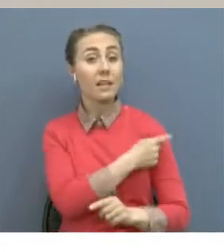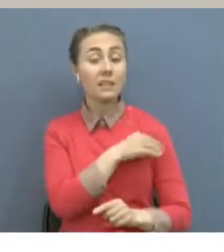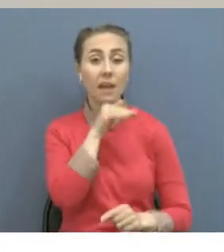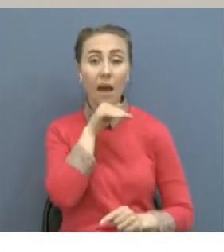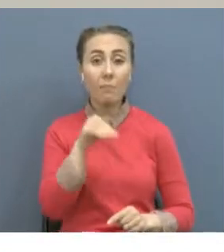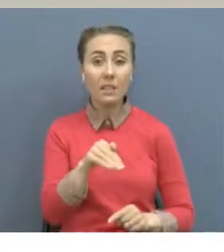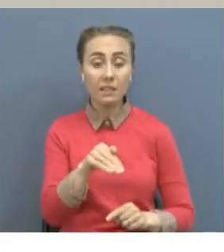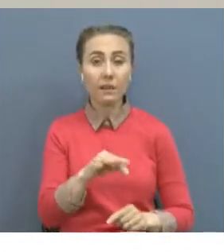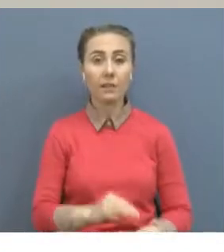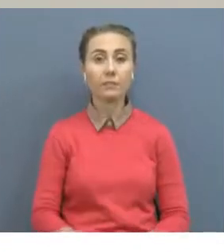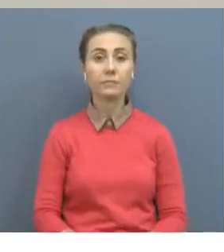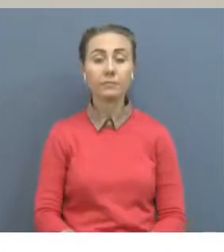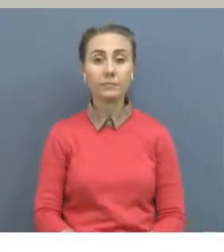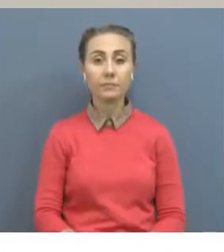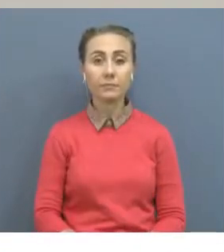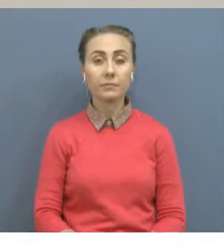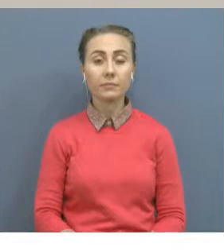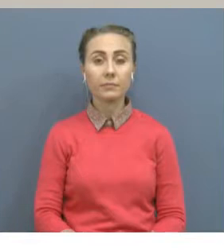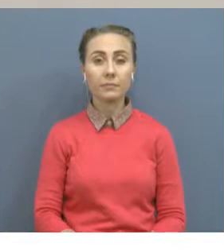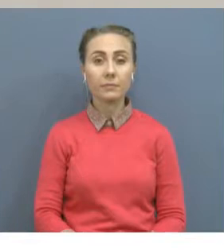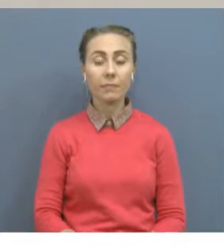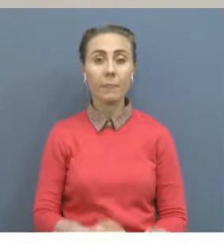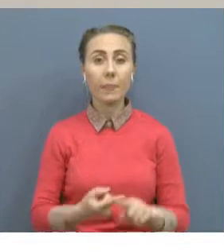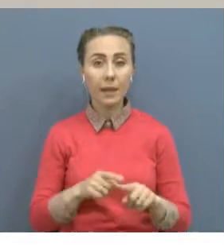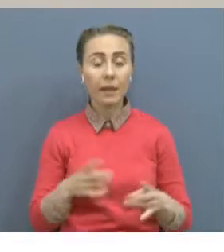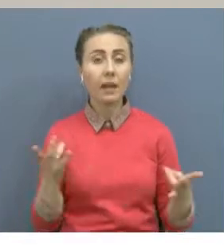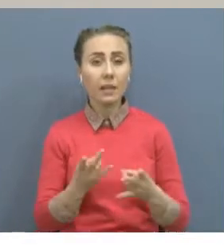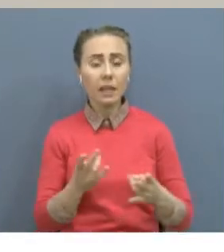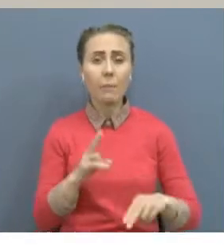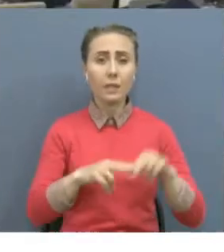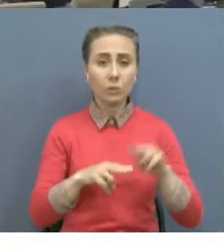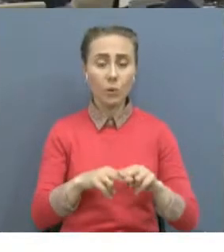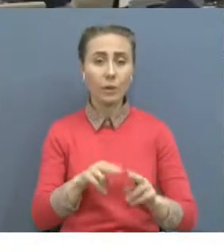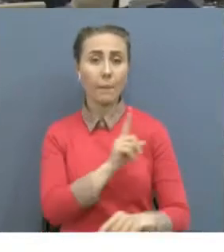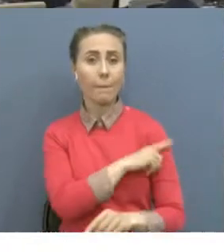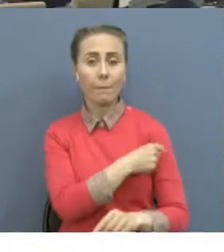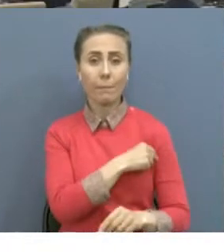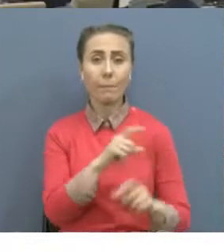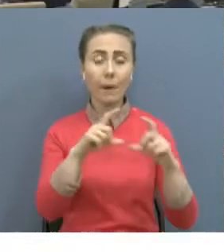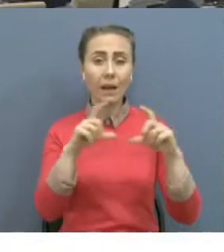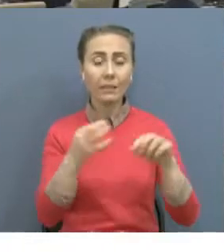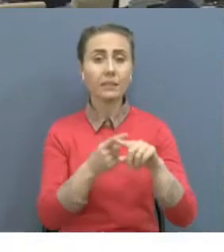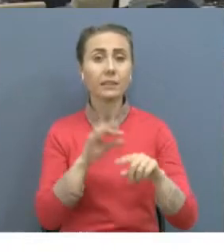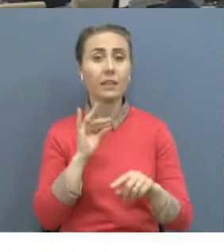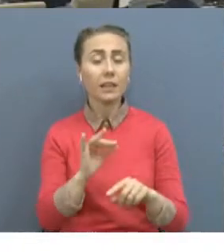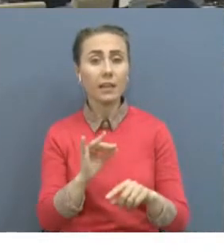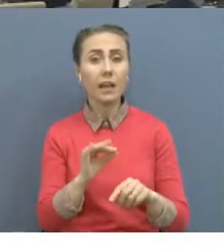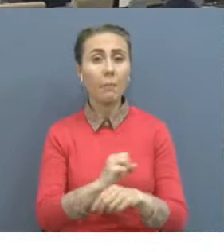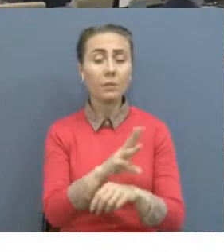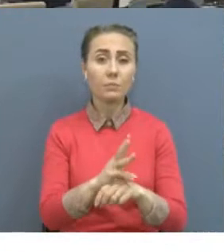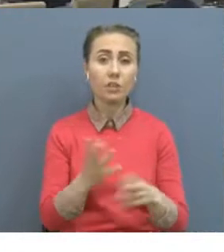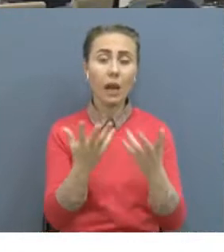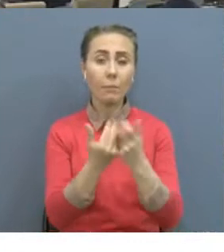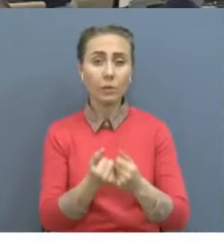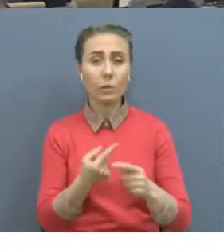қаналар салып, қаджетті құрал жабдықпен қантамасыз ету аса маңызды. Бұдан бұлай медицина ғылымын